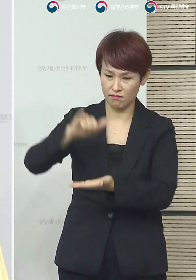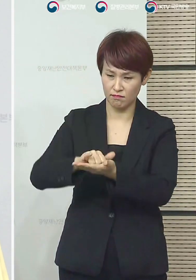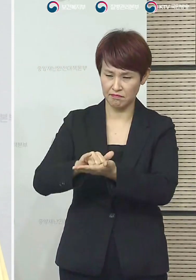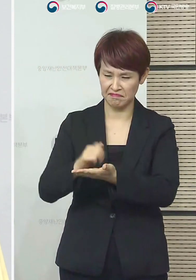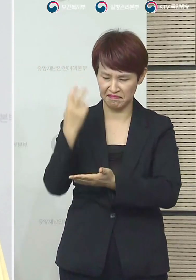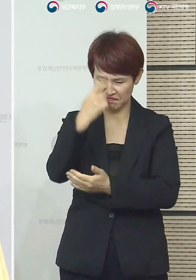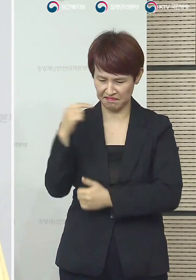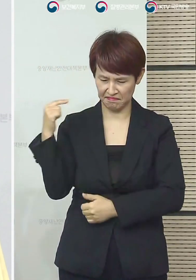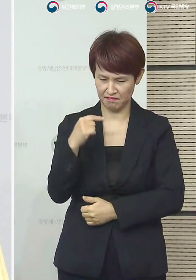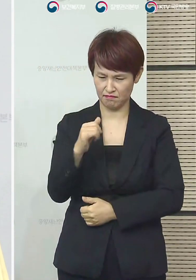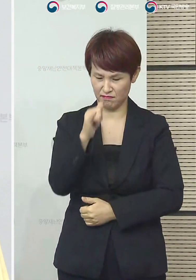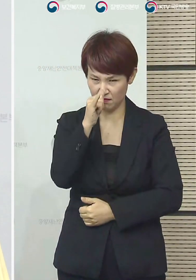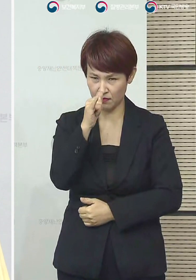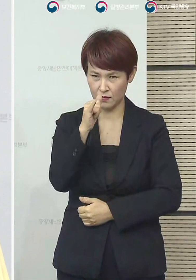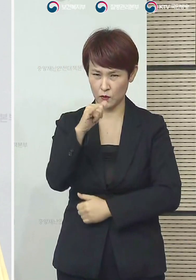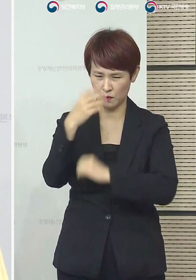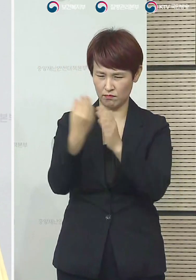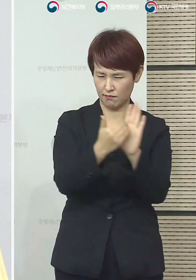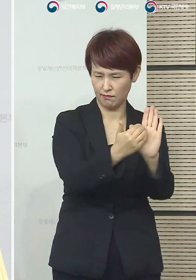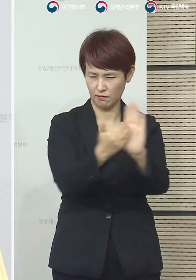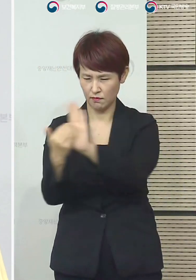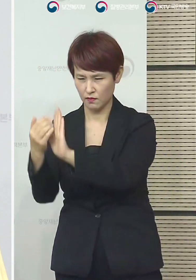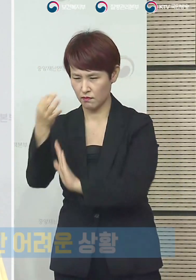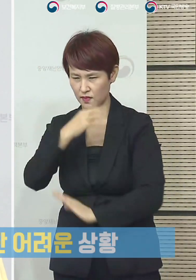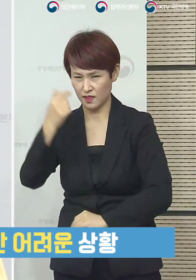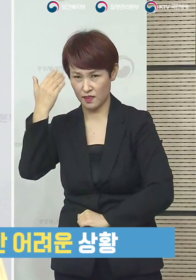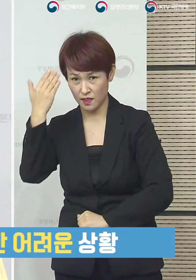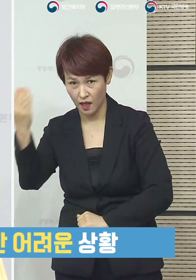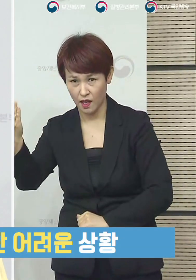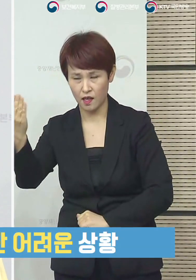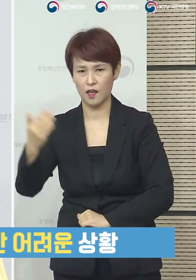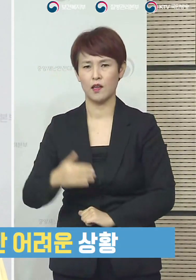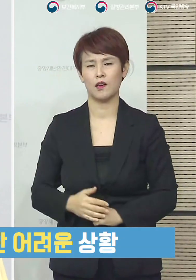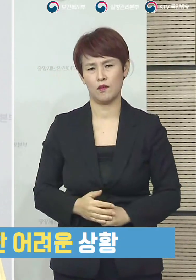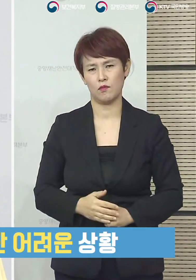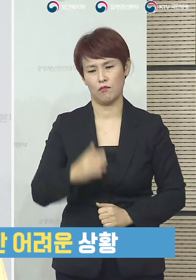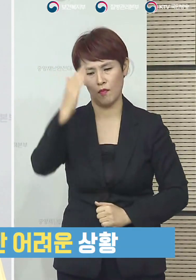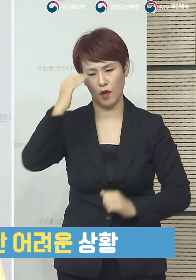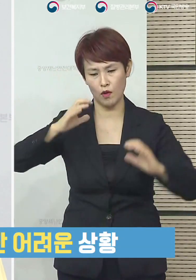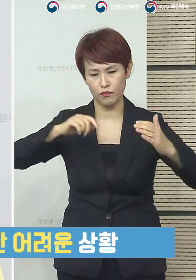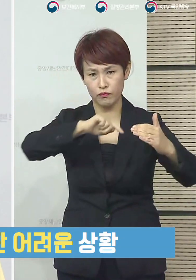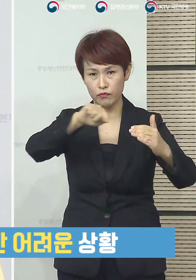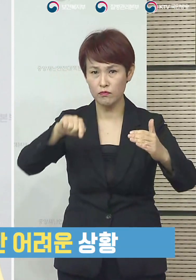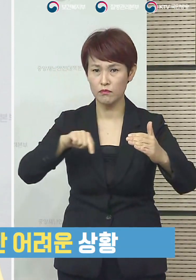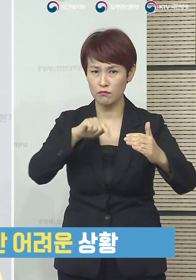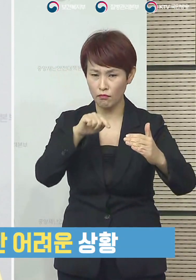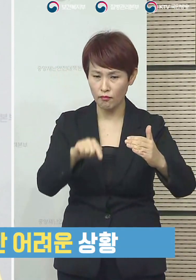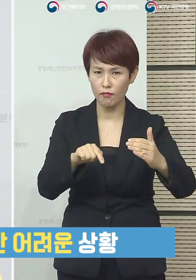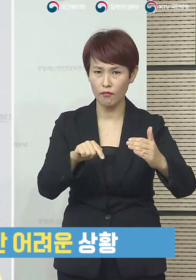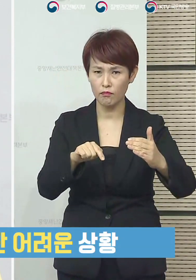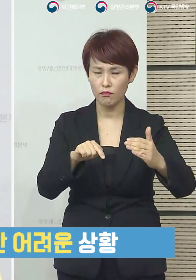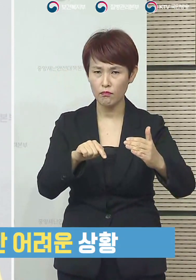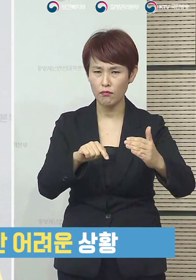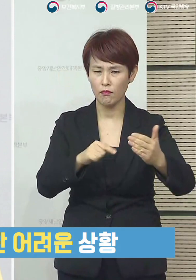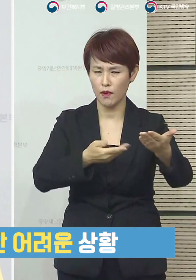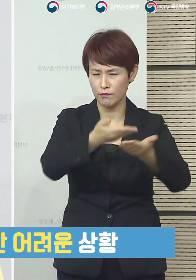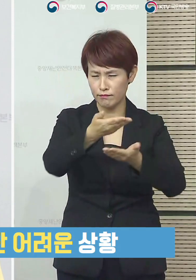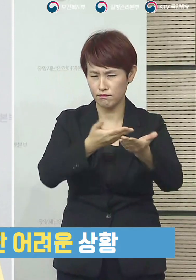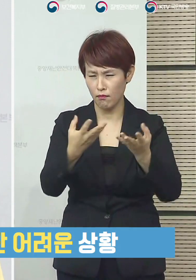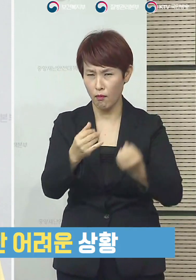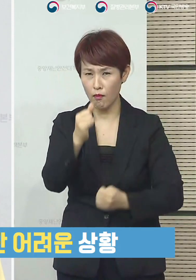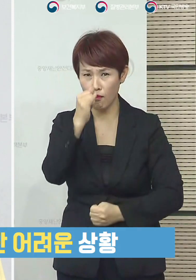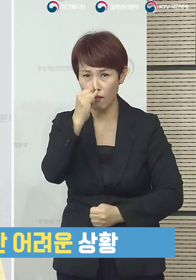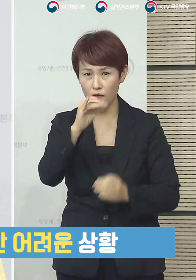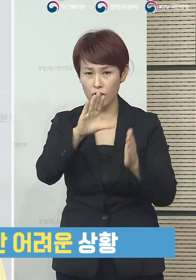효과적인지 또 우리가 내국인도 이러한 빈번한 교류 속에는